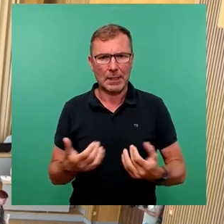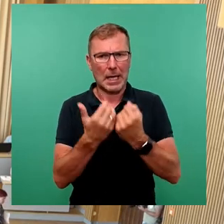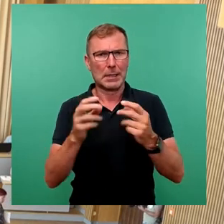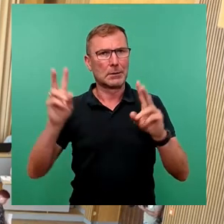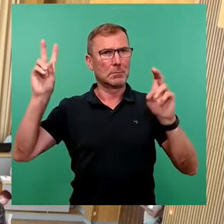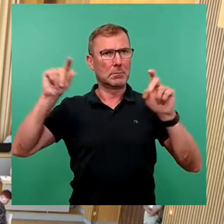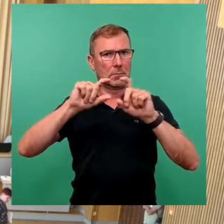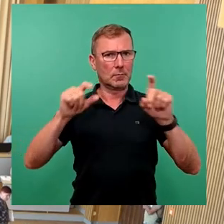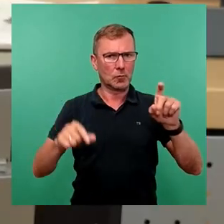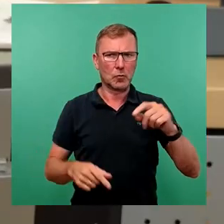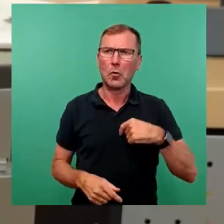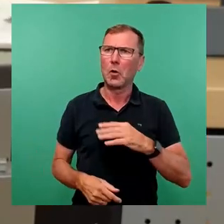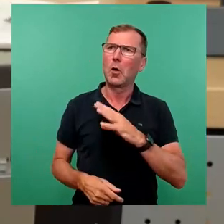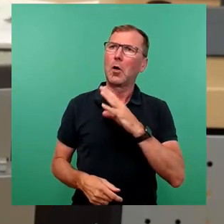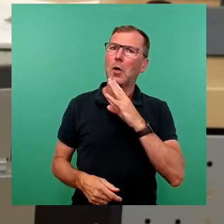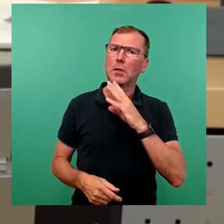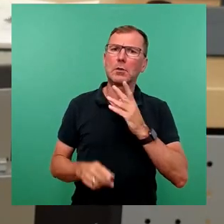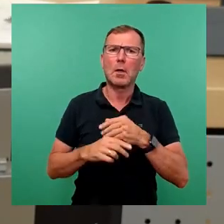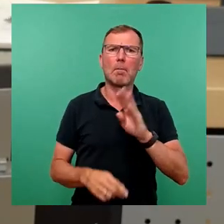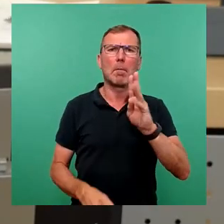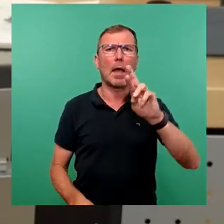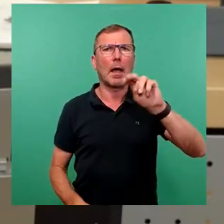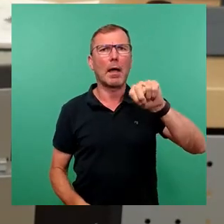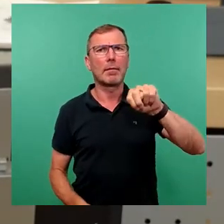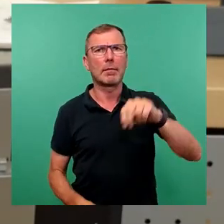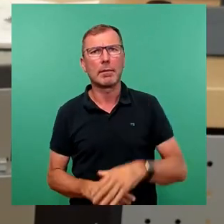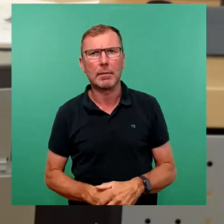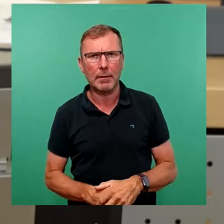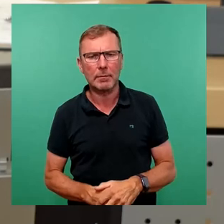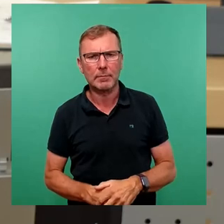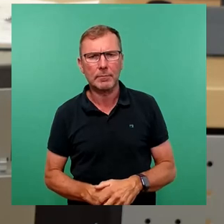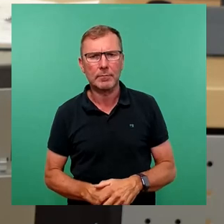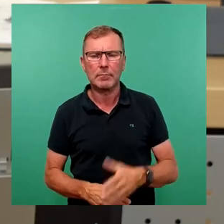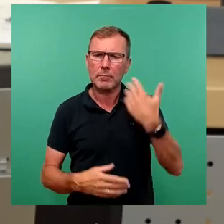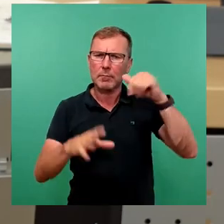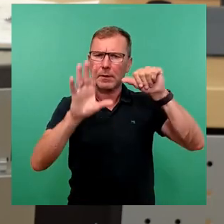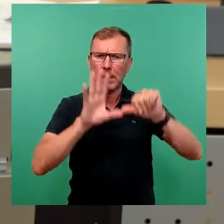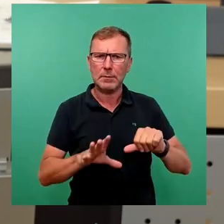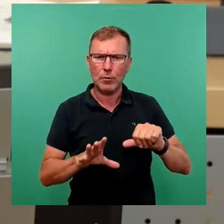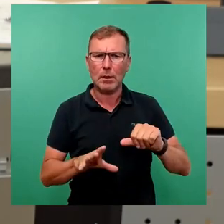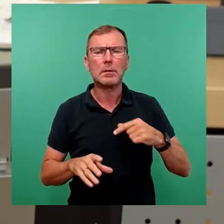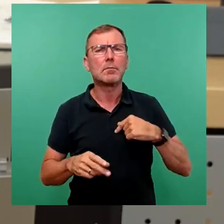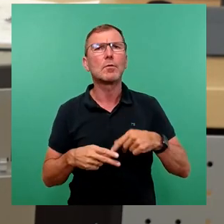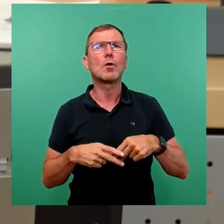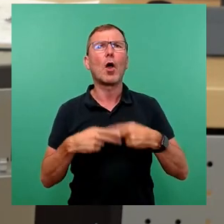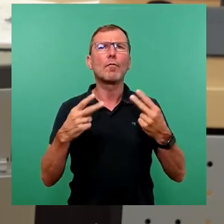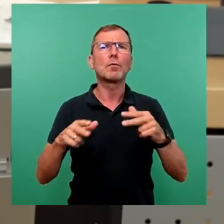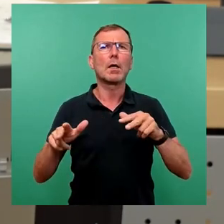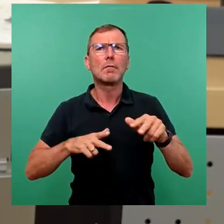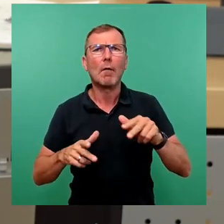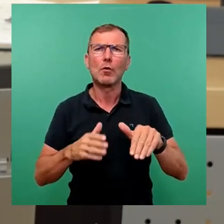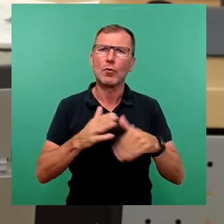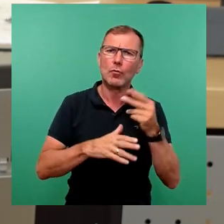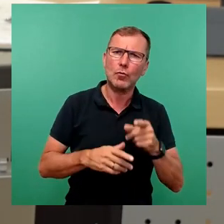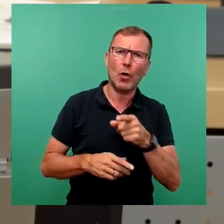Da rede ich doch über die BRN. In den vergangenen sechs Monaten durfte ich mit Öffentlichkeit, Verwaltung und Neustadt